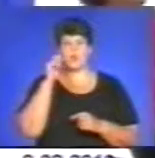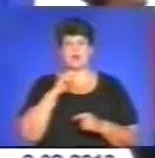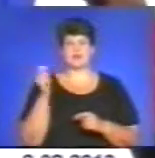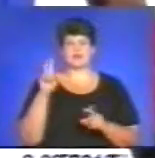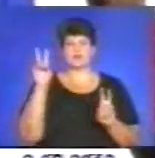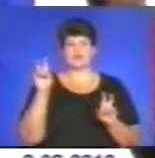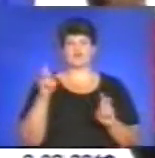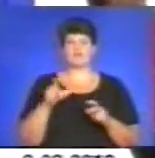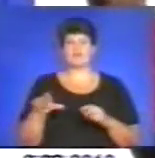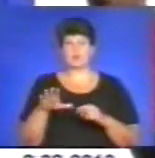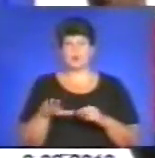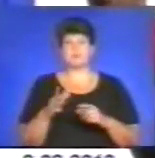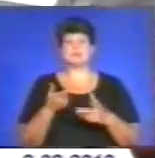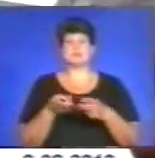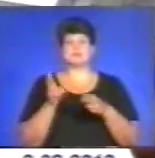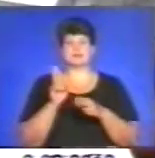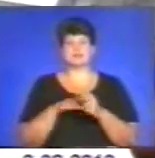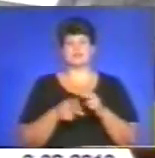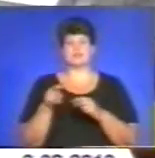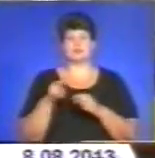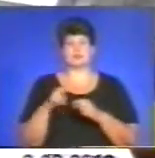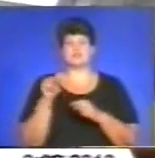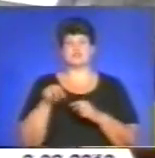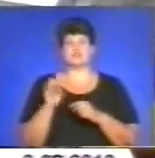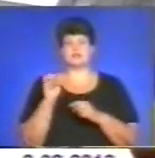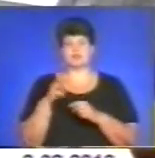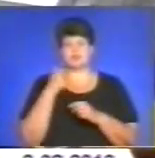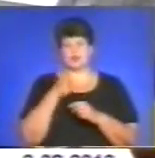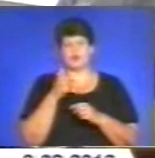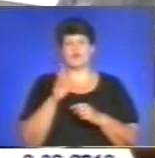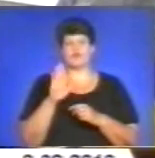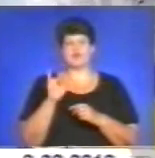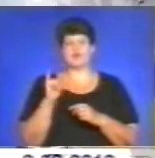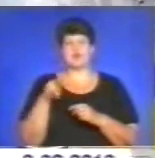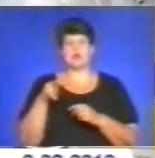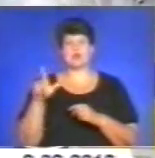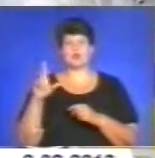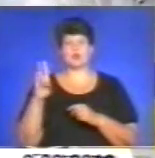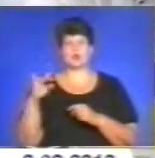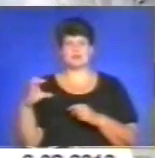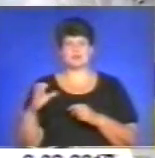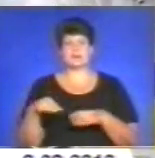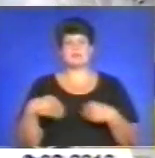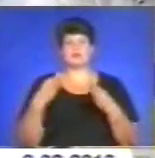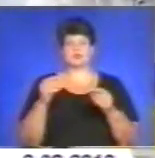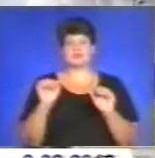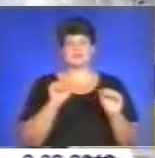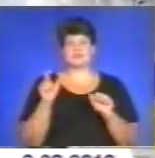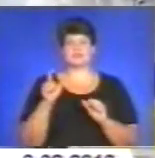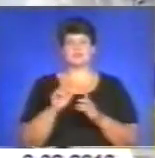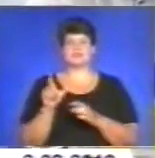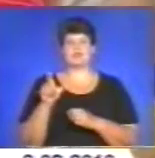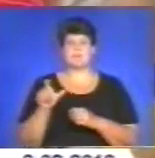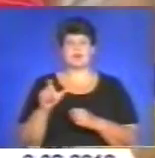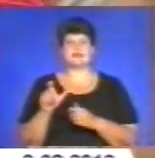завершиться у листопаді 2013 року акцією у Вільнюсі, на якій українці передадуть керівництву Європейського